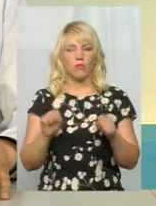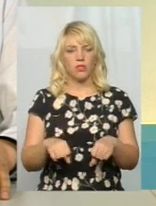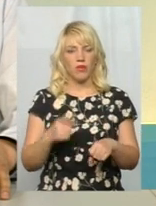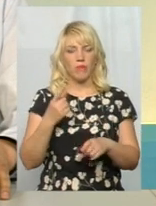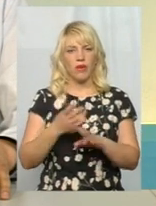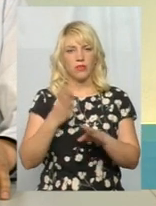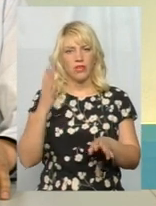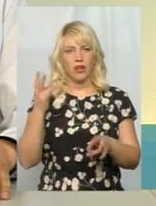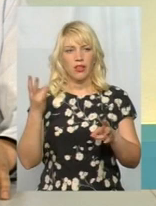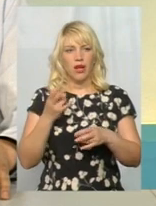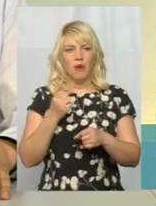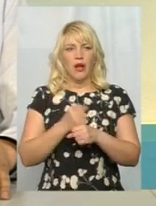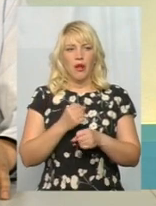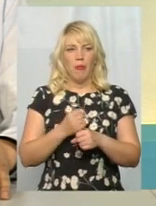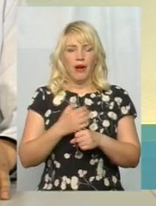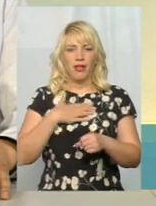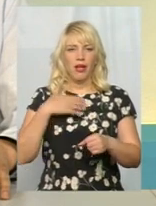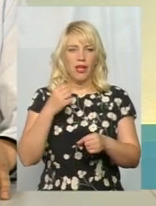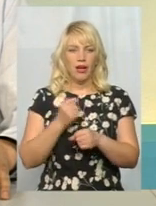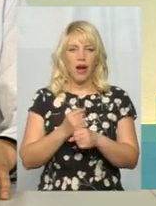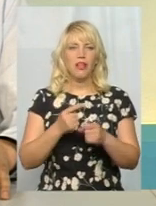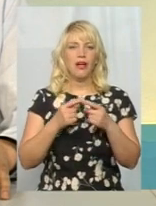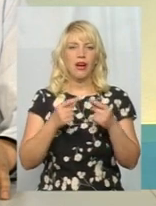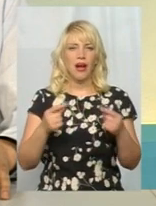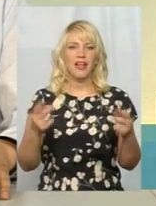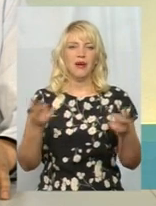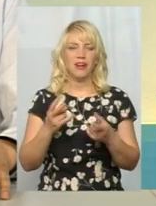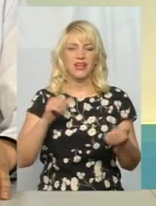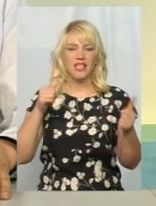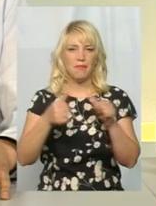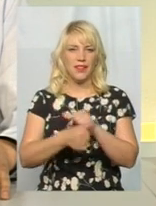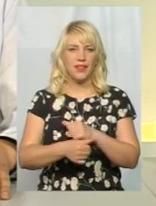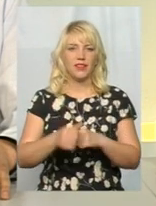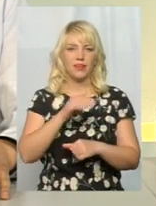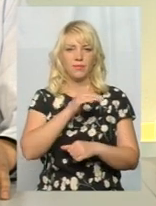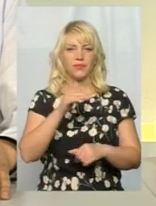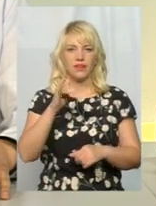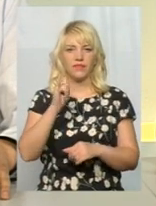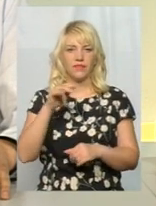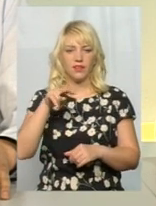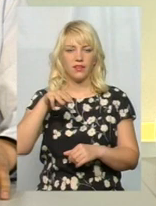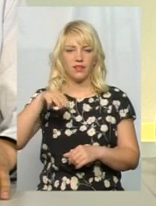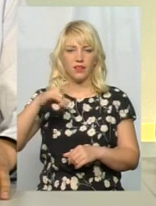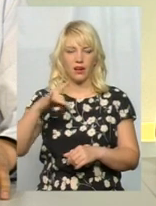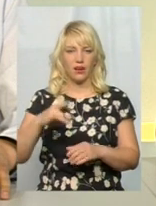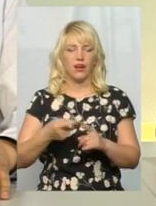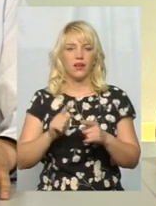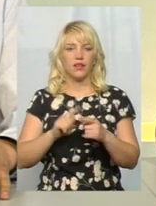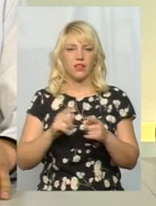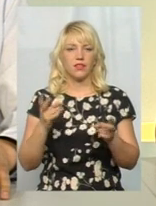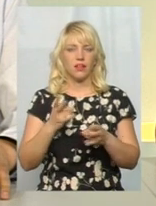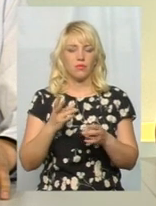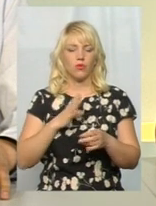чергу треба робити радикальні речі, потрібно замінити фільтри. Минулого року виділено півмільйона по